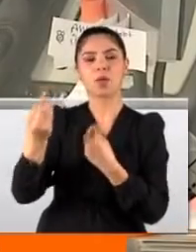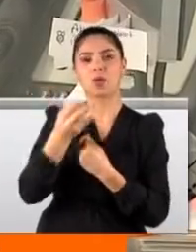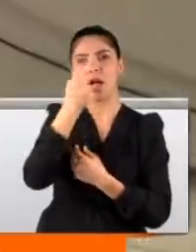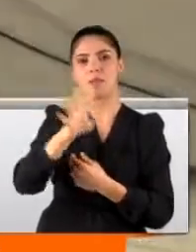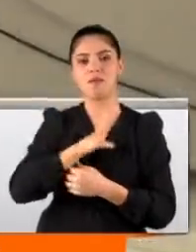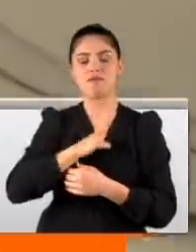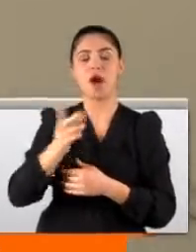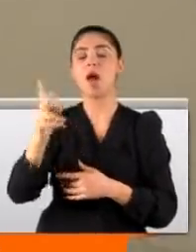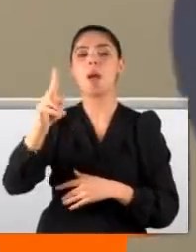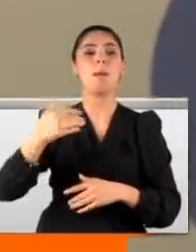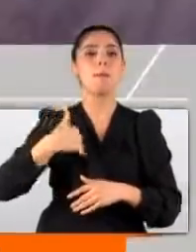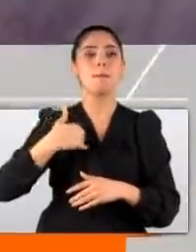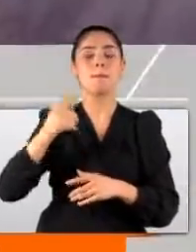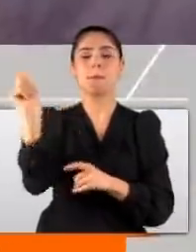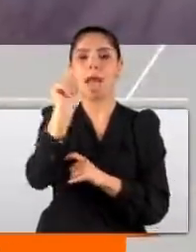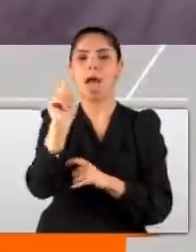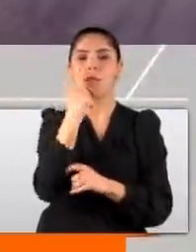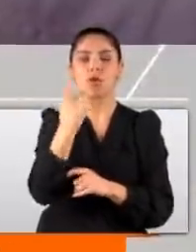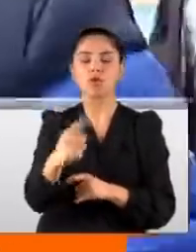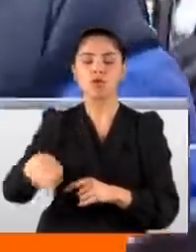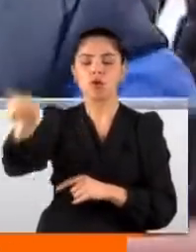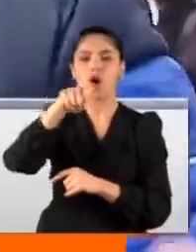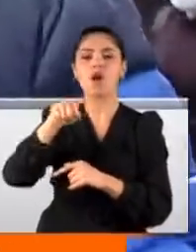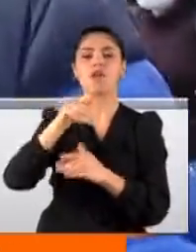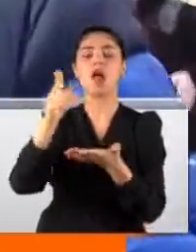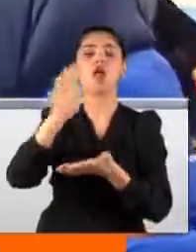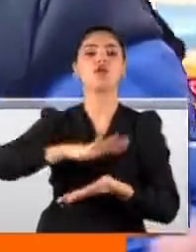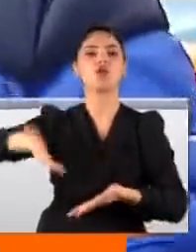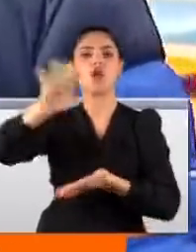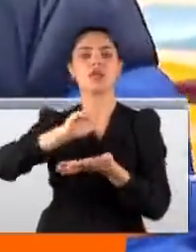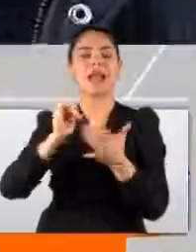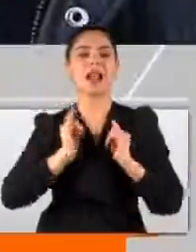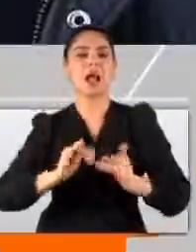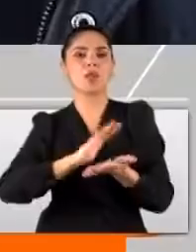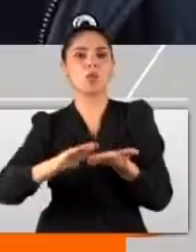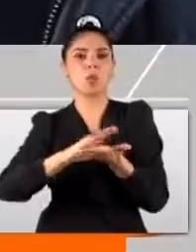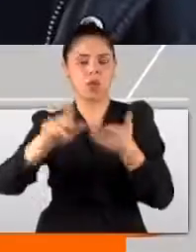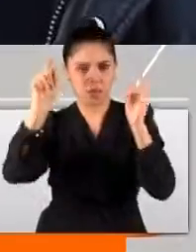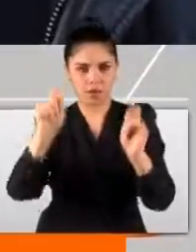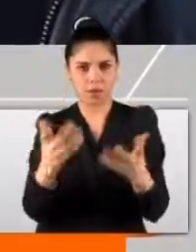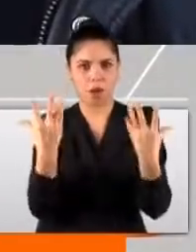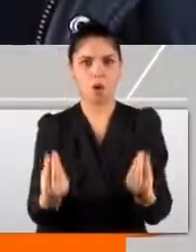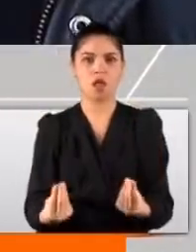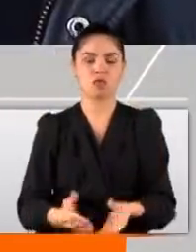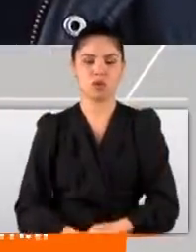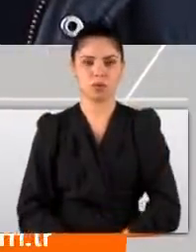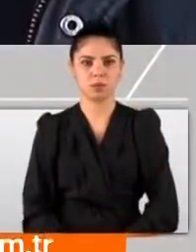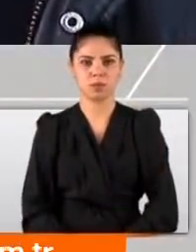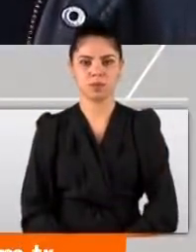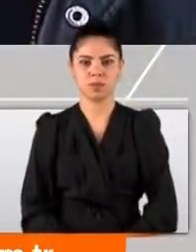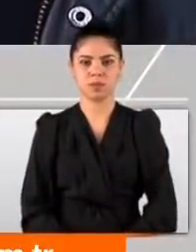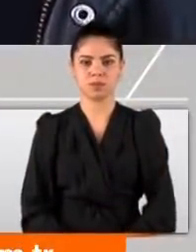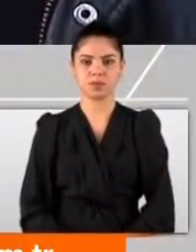sosyal refah düzenlemesi yapılacak. Tabi yapılsın yani. Bir zan vermesini istiyorum. Ben memur maaşımla geçiniyorum. Başka